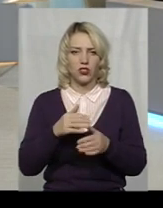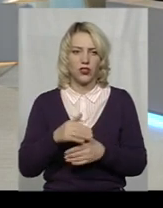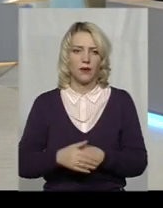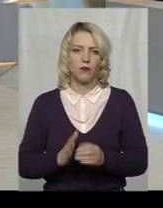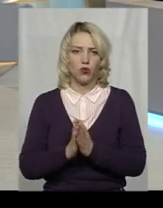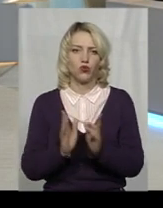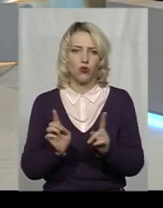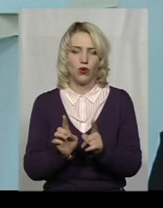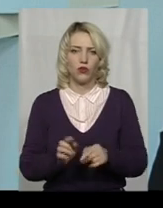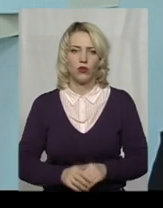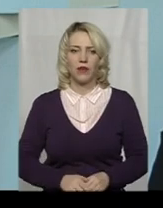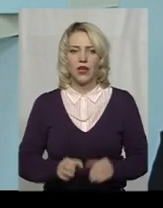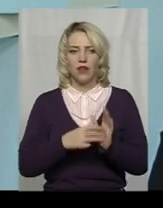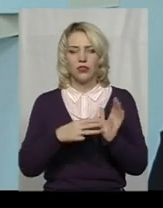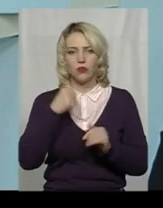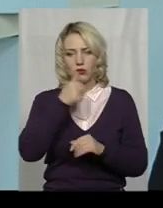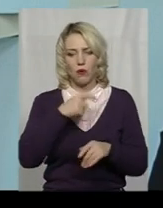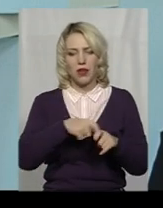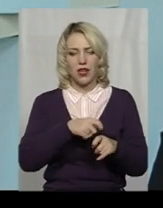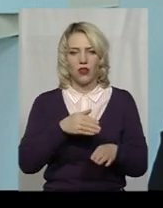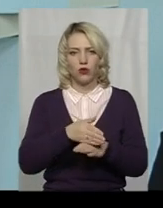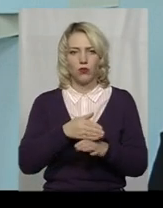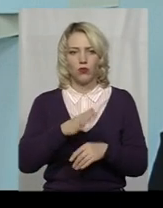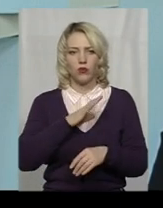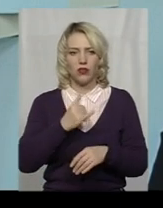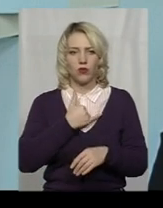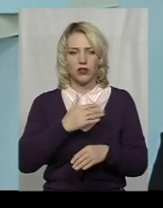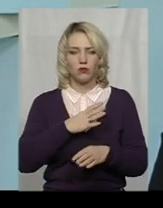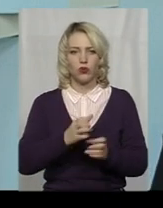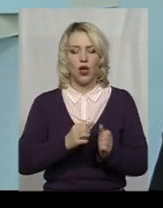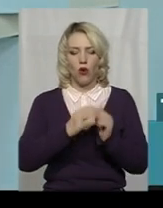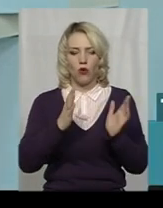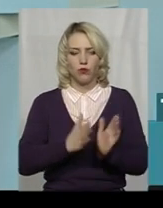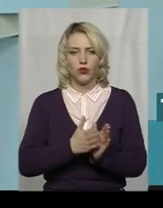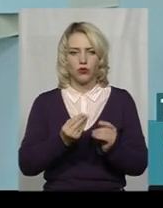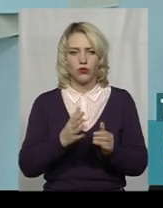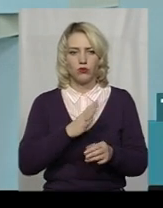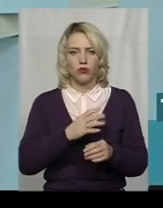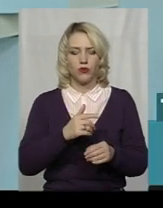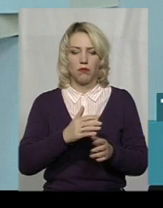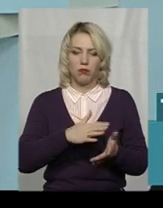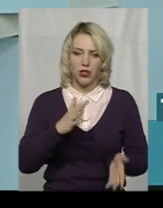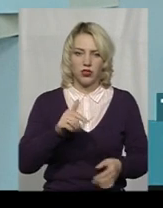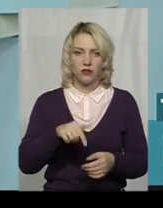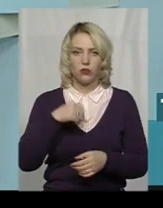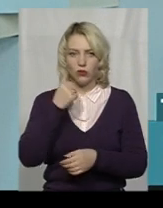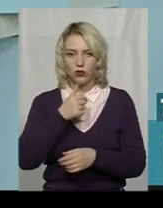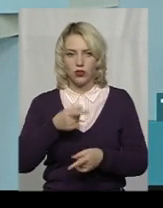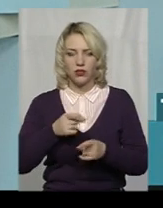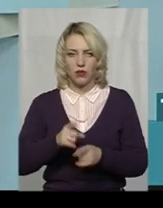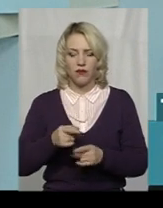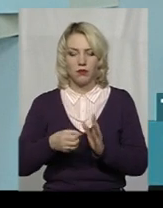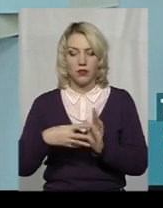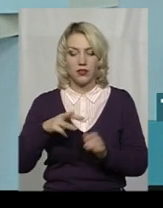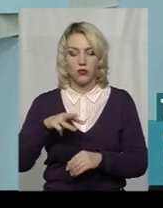в 2018 році в нас матеріальна допомога була, скажімо, більша обсяг коштів на матеріальну допомогу, в цьому році справді 15